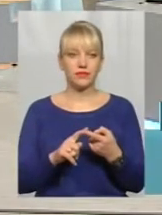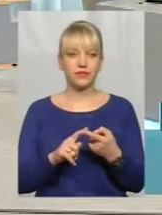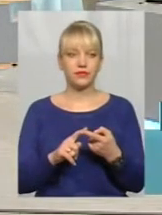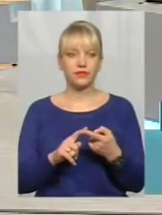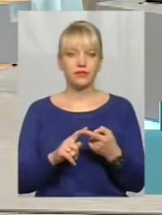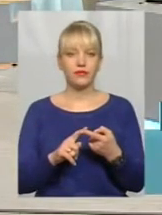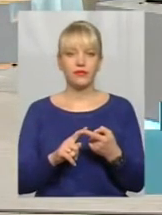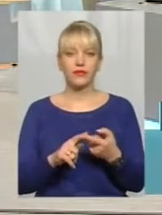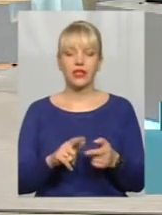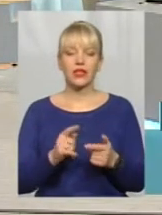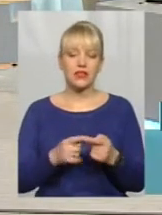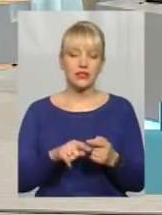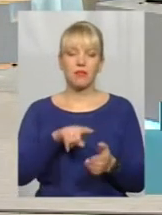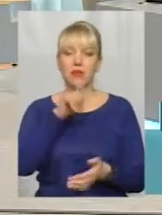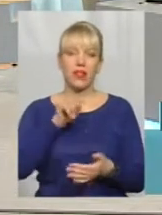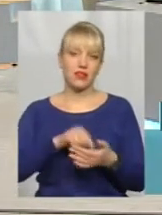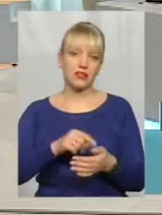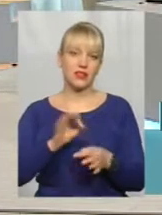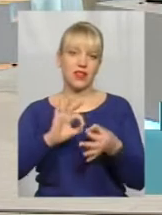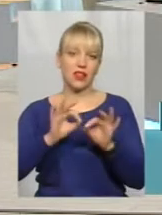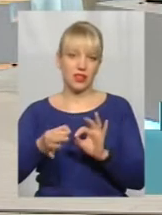Це питання дійсно дуже складне.